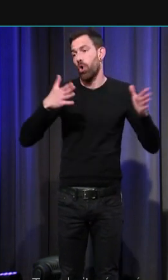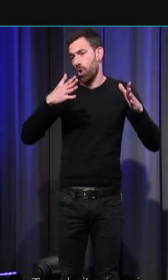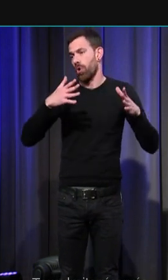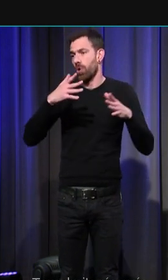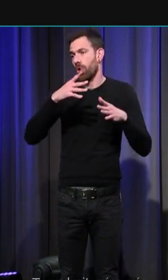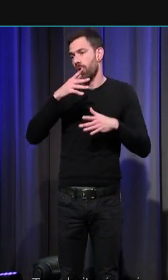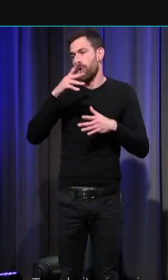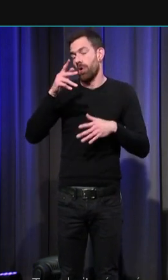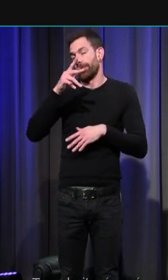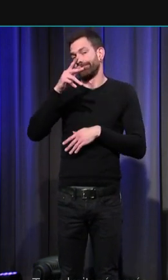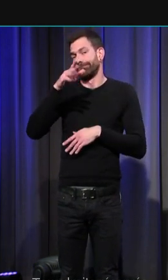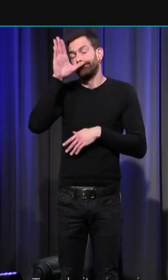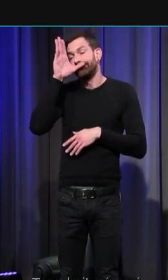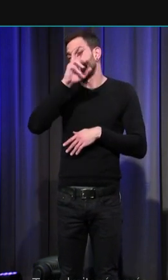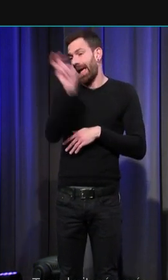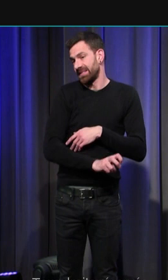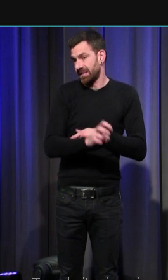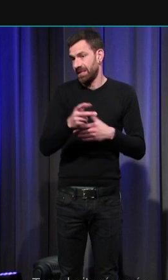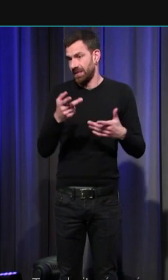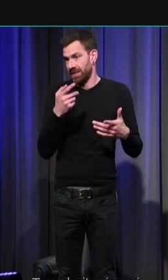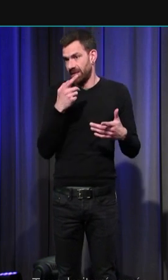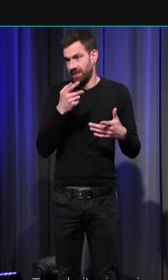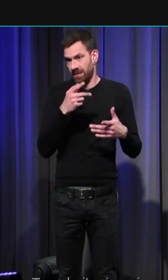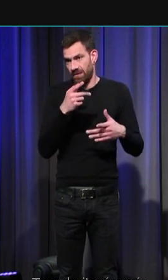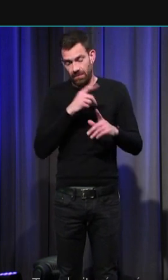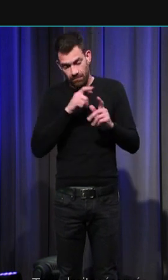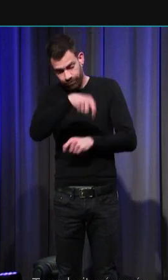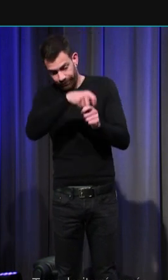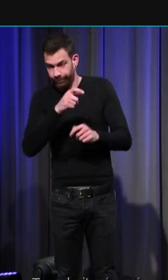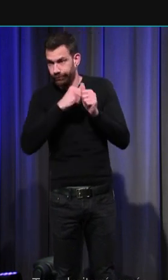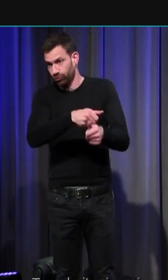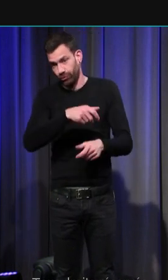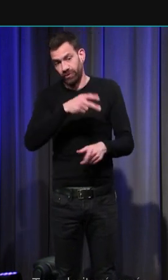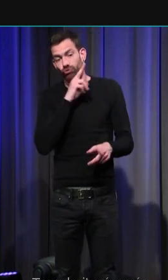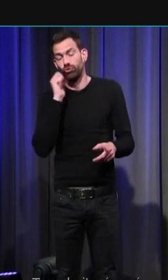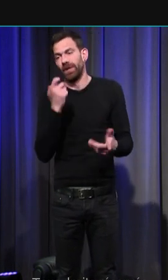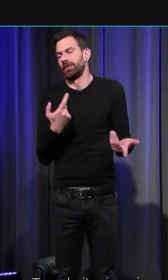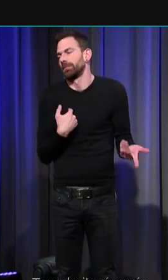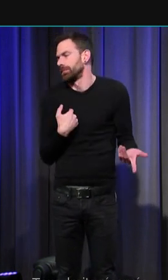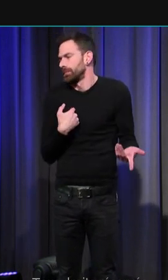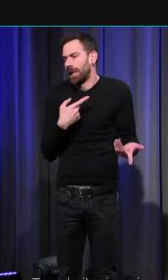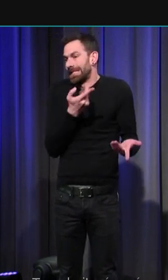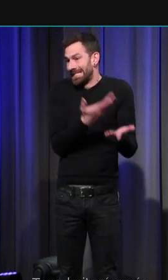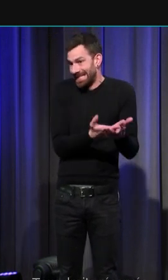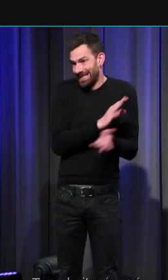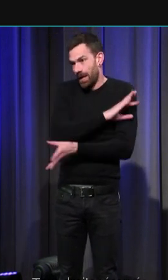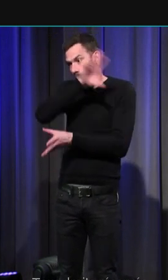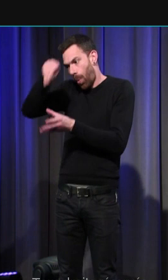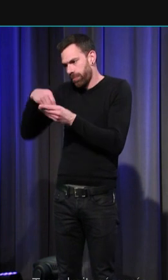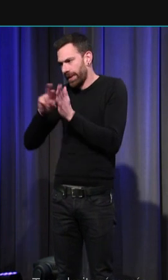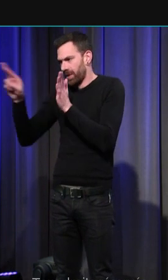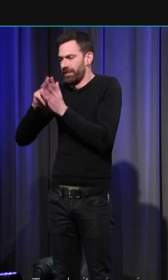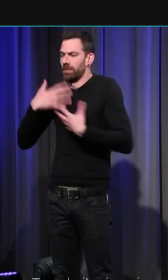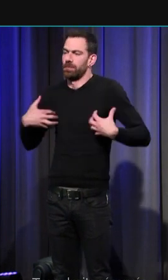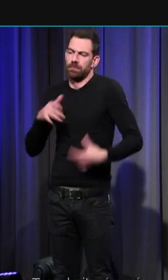déontologique morale à n'importe quel prix aucun d'entre nous ne mettrait en bibliographie des horreurs si scientifiques soient